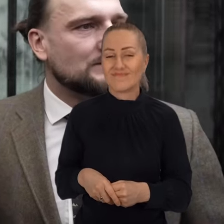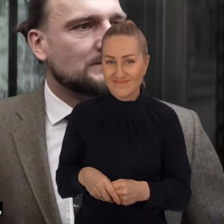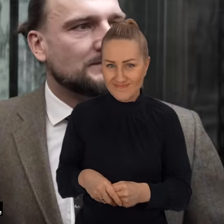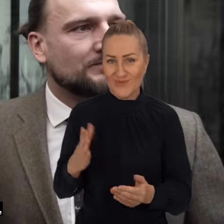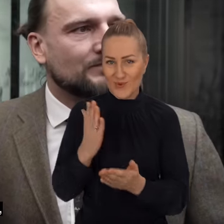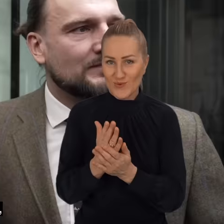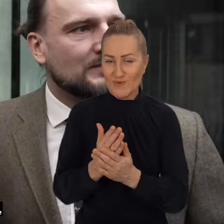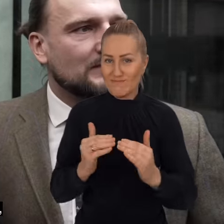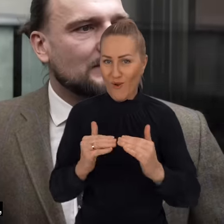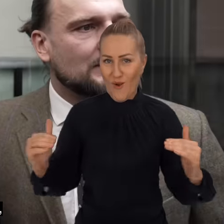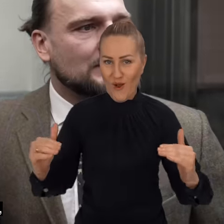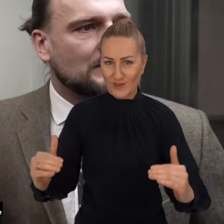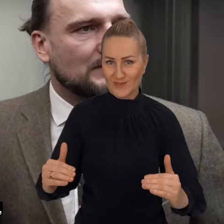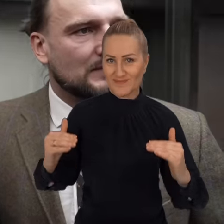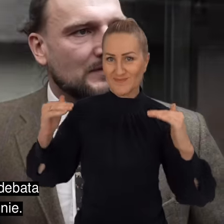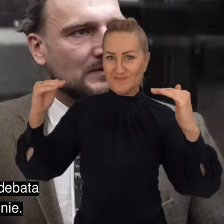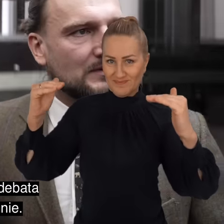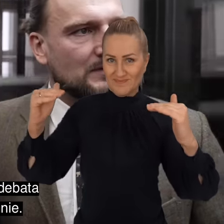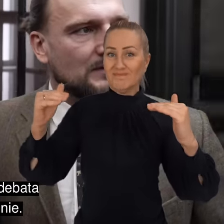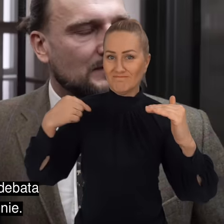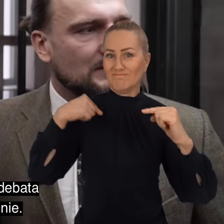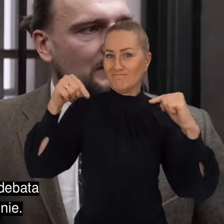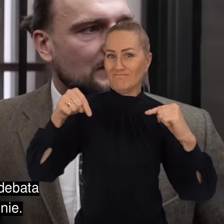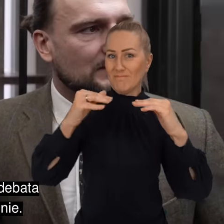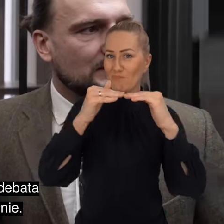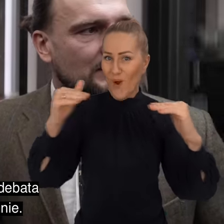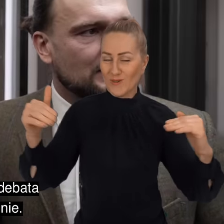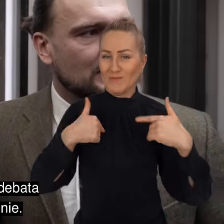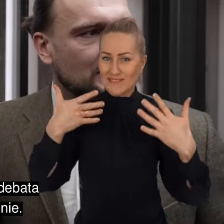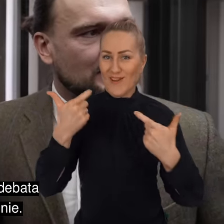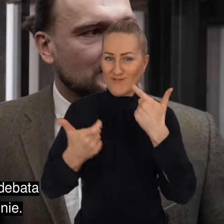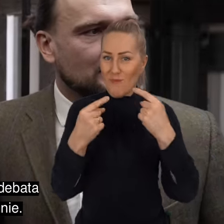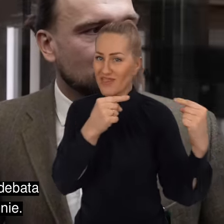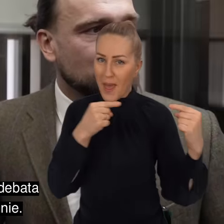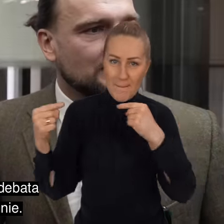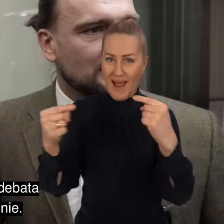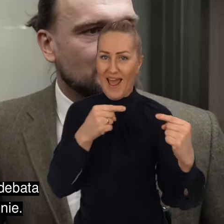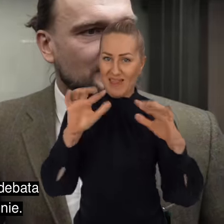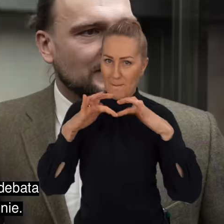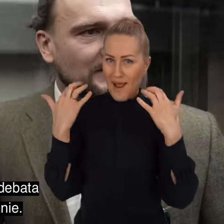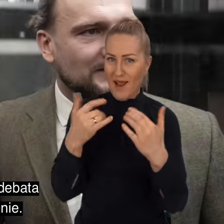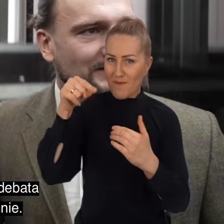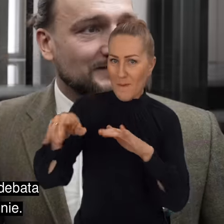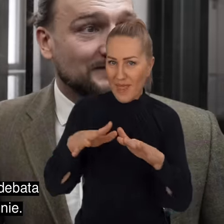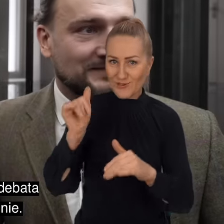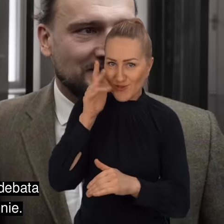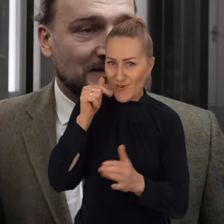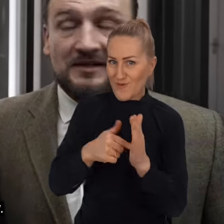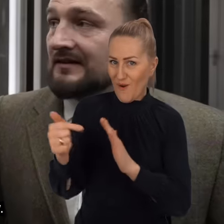O, jesteśmy na poziomie, na którym chcielibyśmy, żeby debata parlamentarna była codziennie.